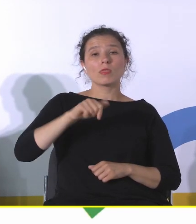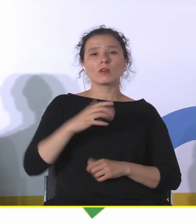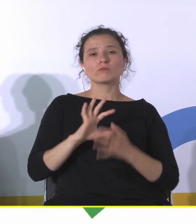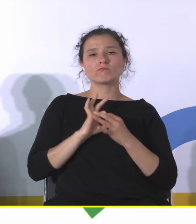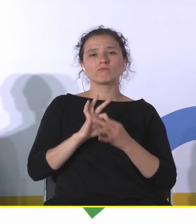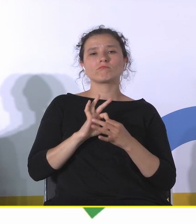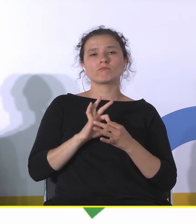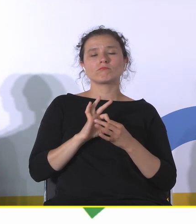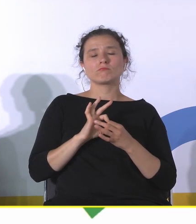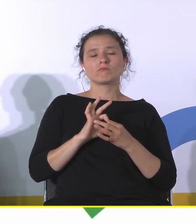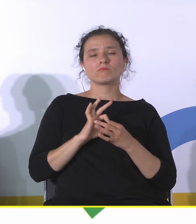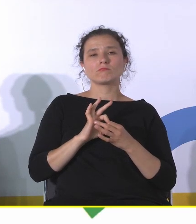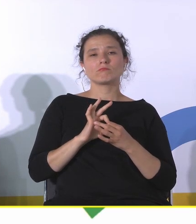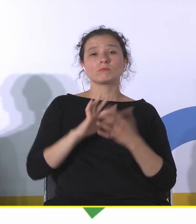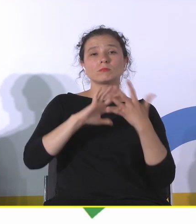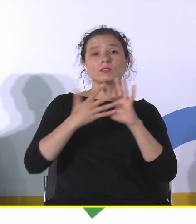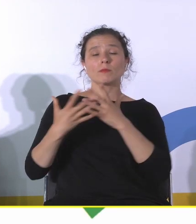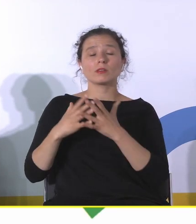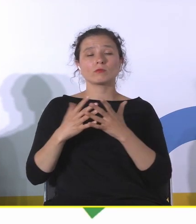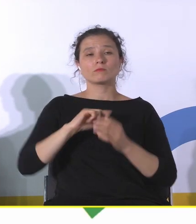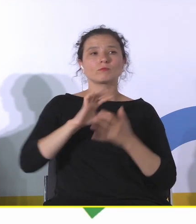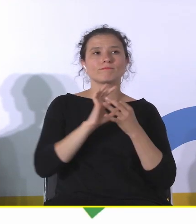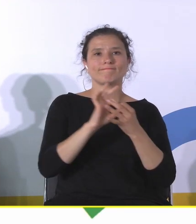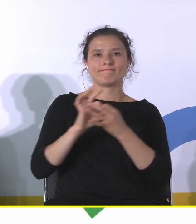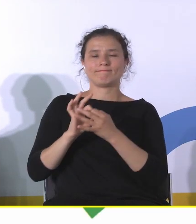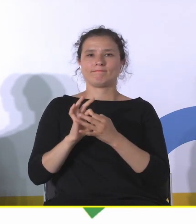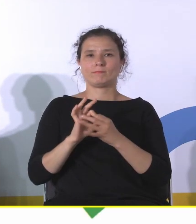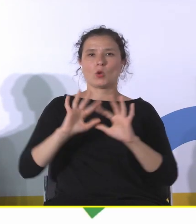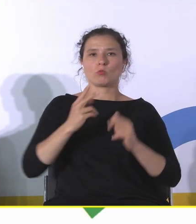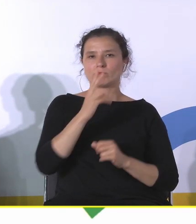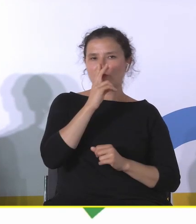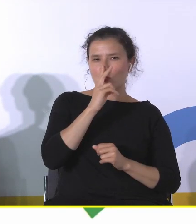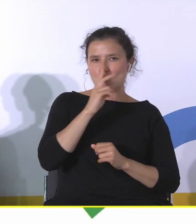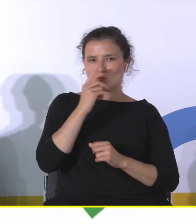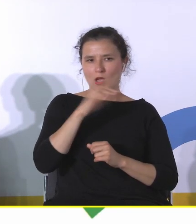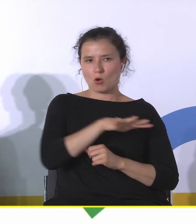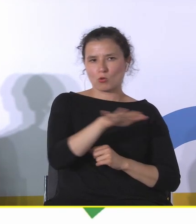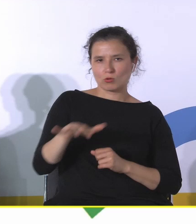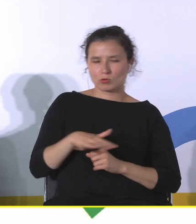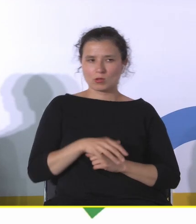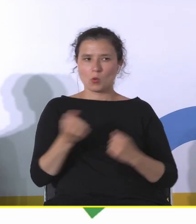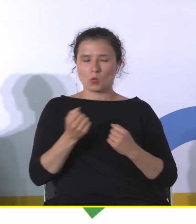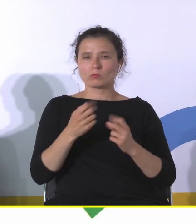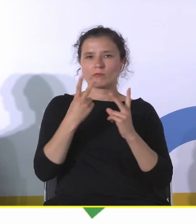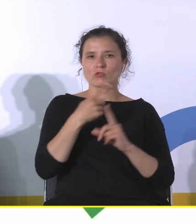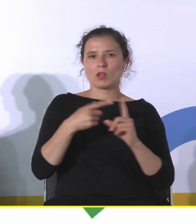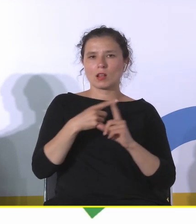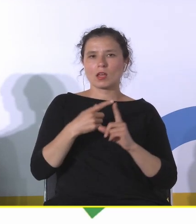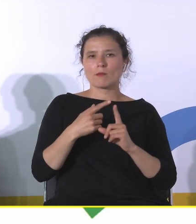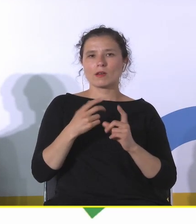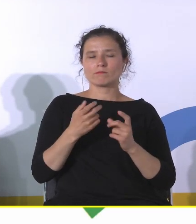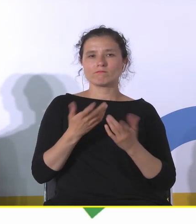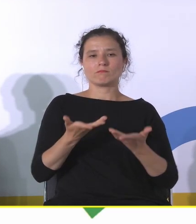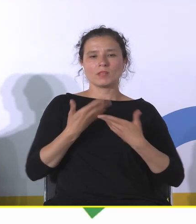do zabytków, czy do takiego materialnego otoczenia jest znaczącym elementem budowania naszego poczucia bezpieczeństwa. I